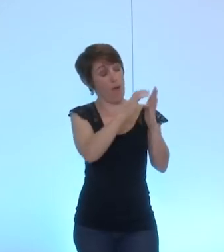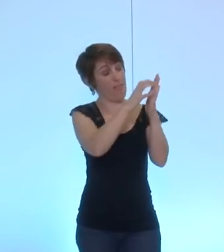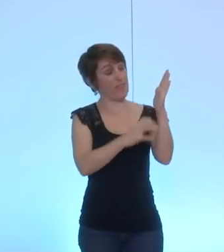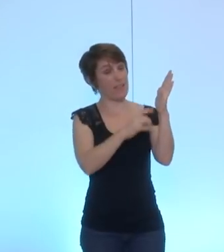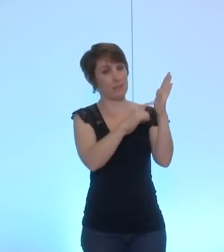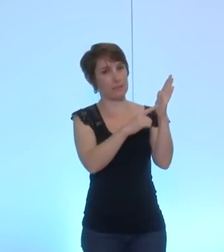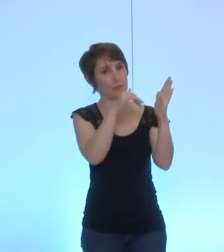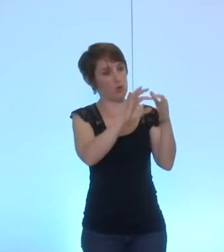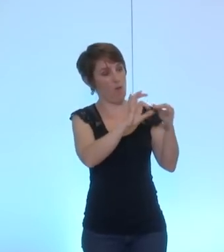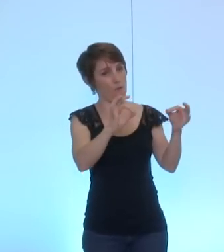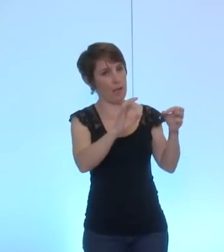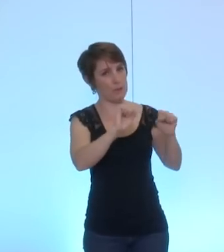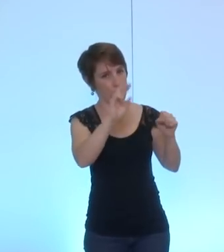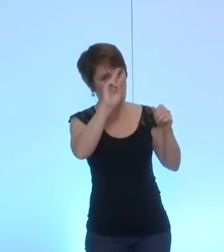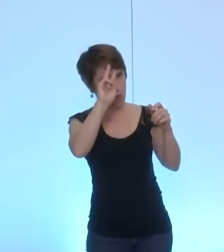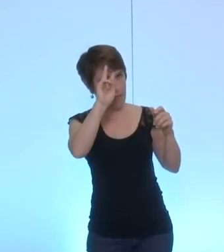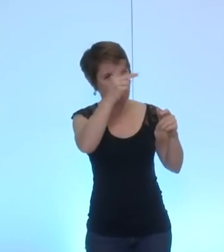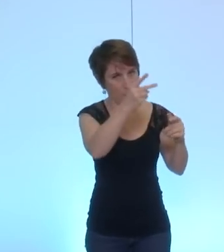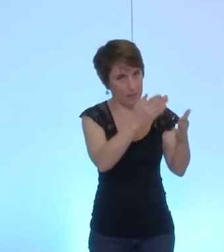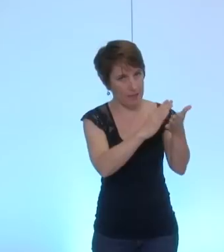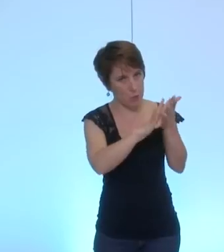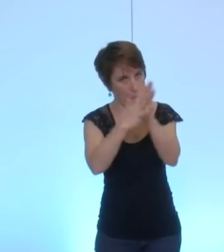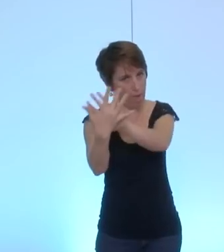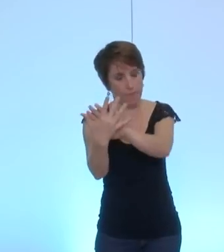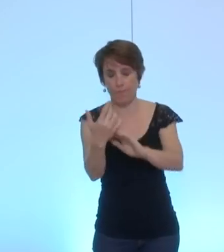ne puisse être exploité d'une façon ou d'une autre